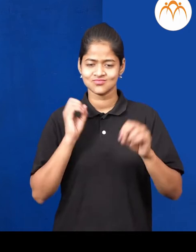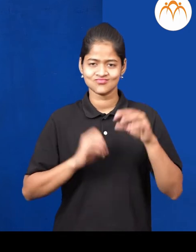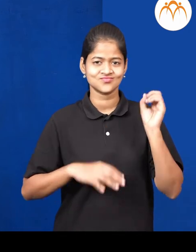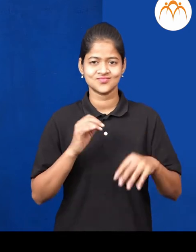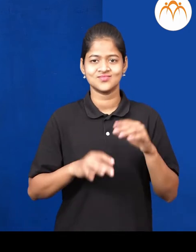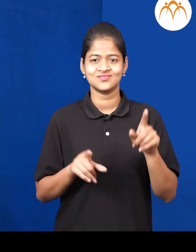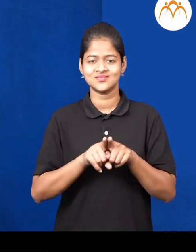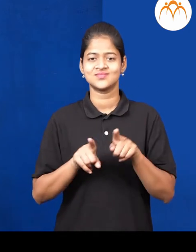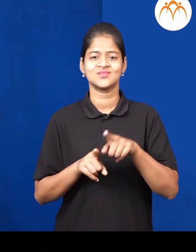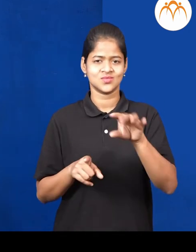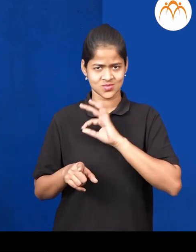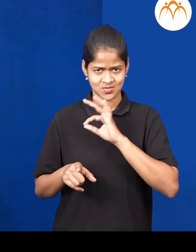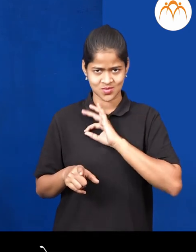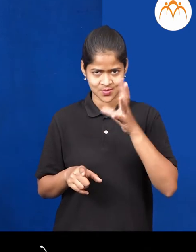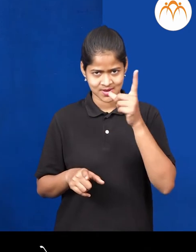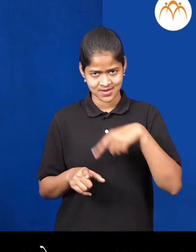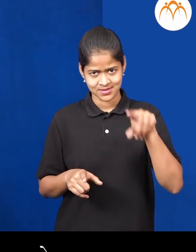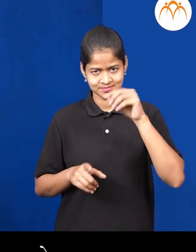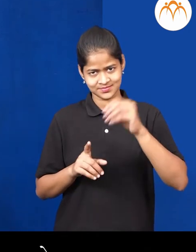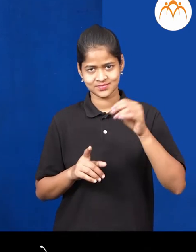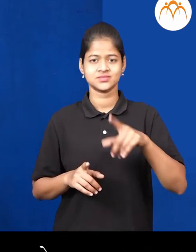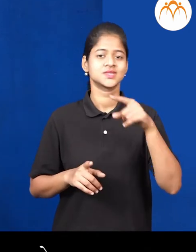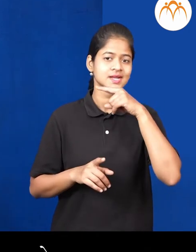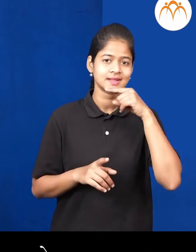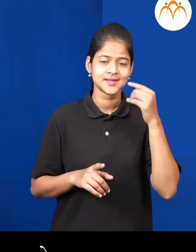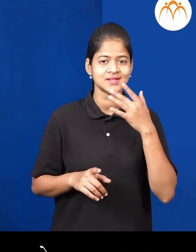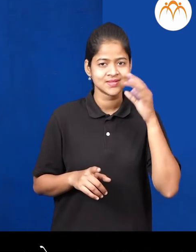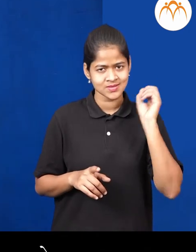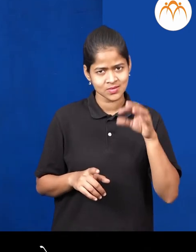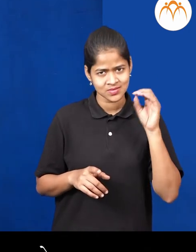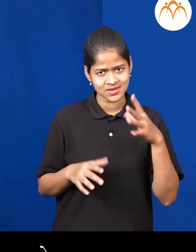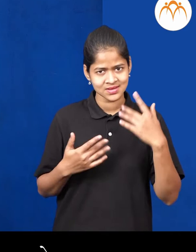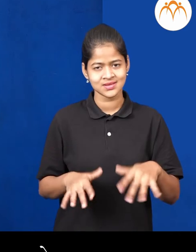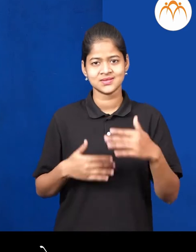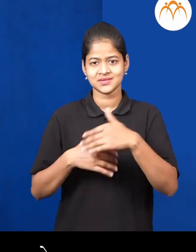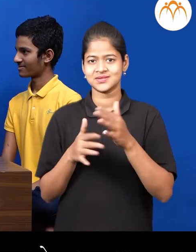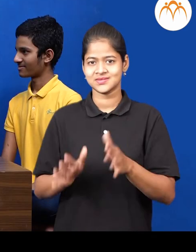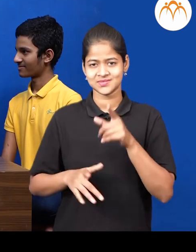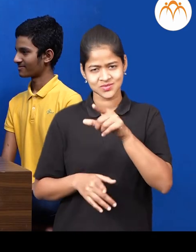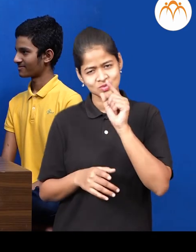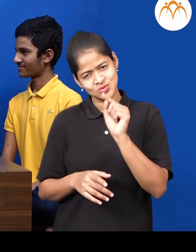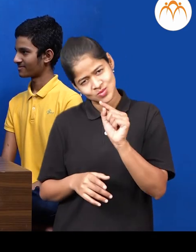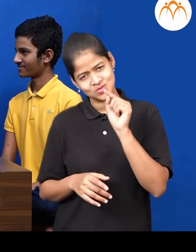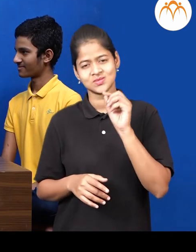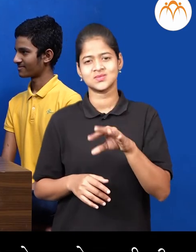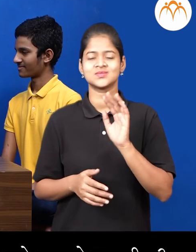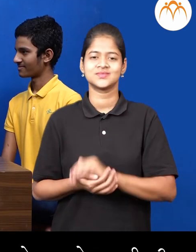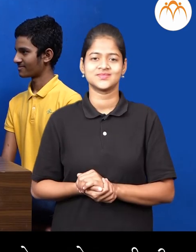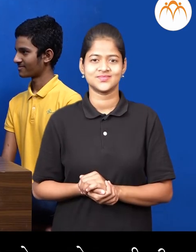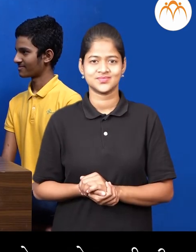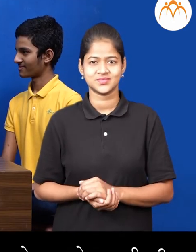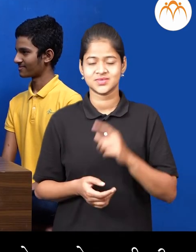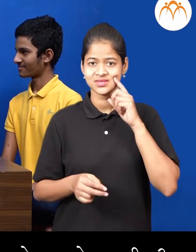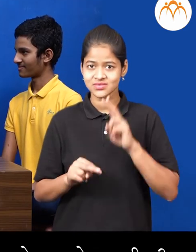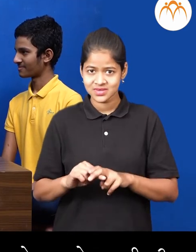जसा तु वर्तुडाकार वस्तू भरलेद, तु लाल रंगाचे वस्तू भरलेद आणि यह चोटे वस्तू भरलेद मला एक सांग, जर